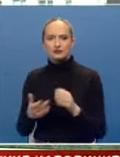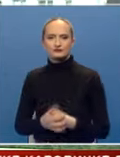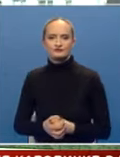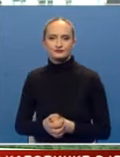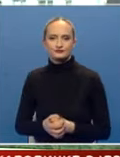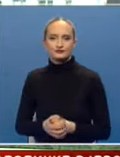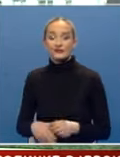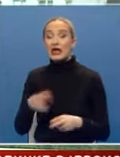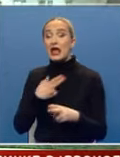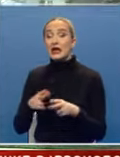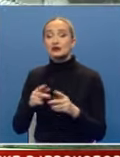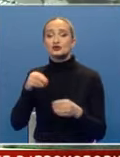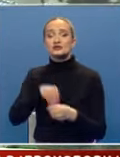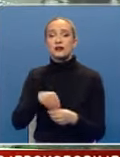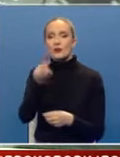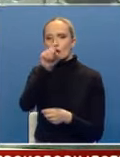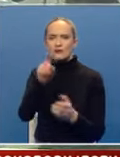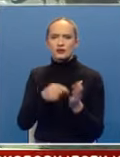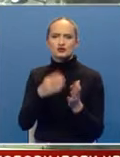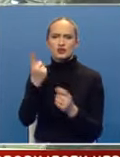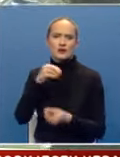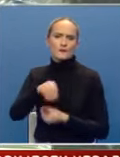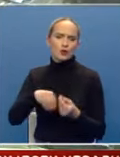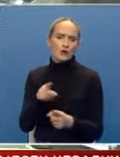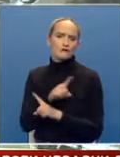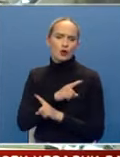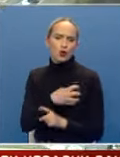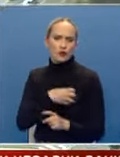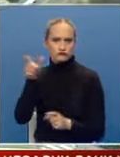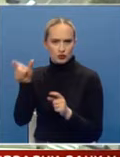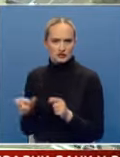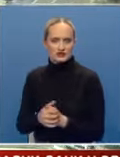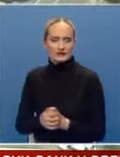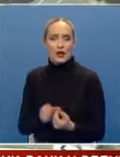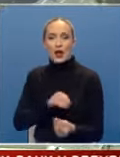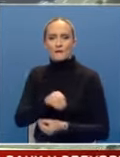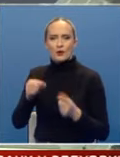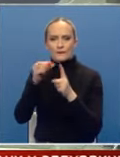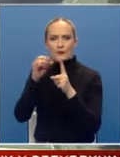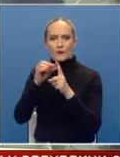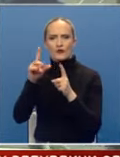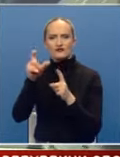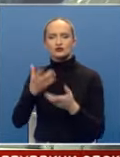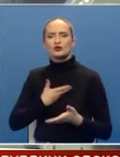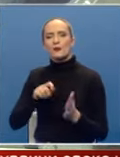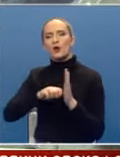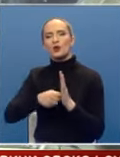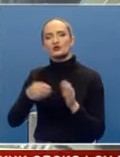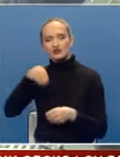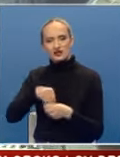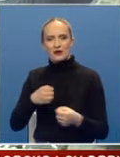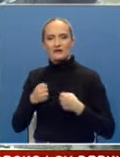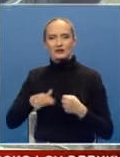A rješeno je stambeno pitanje još jedne porodice poginulog borca. Porodica Popović dobila je ključeve stanja u